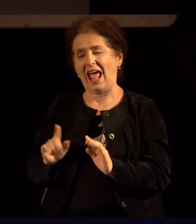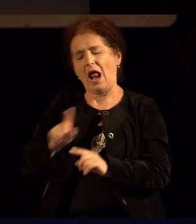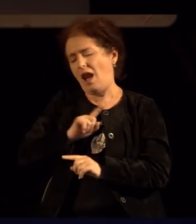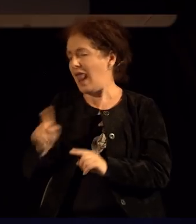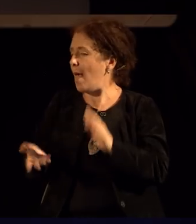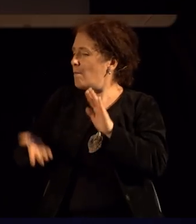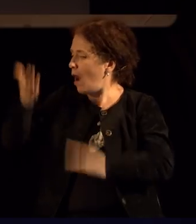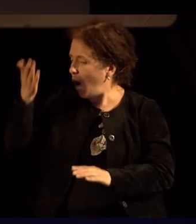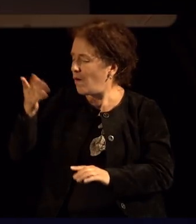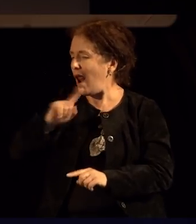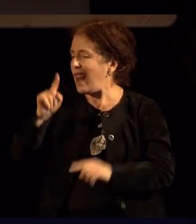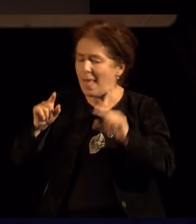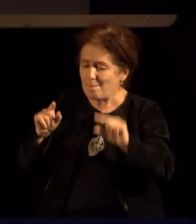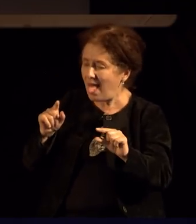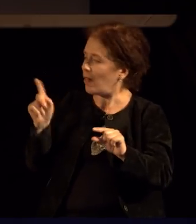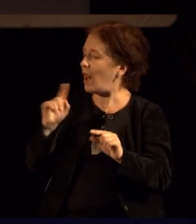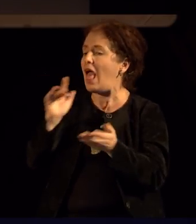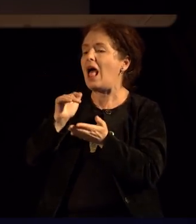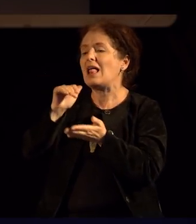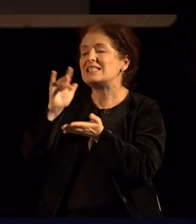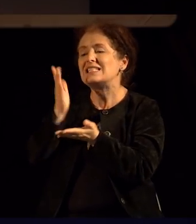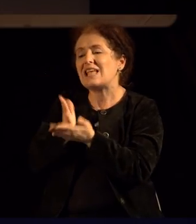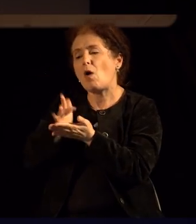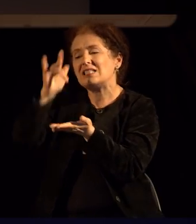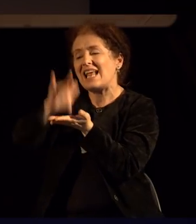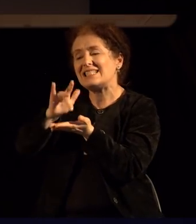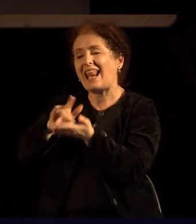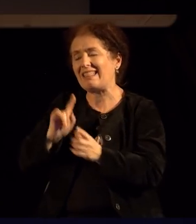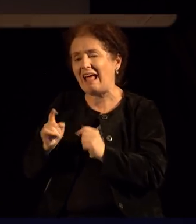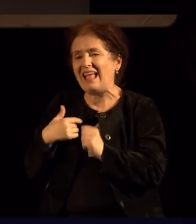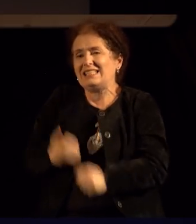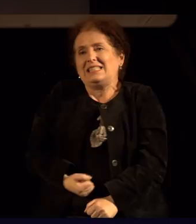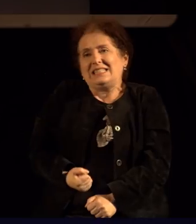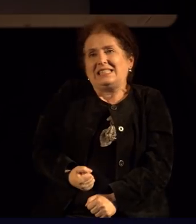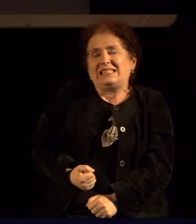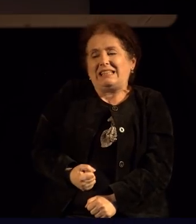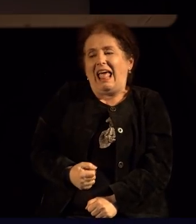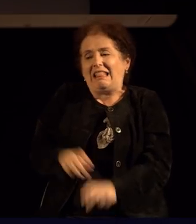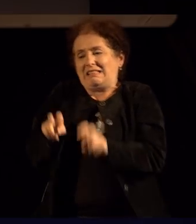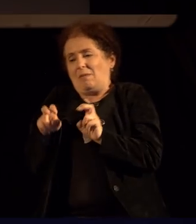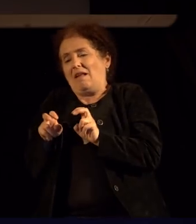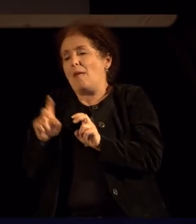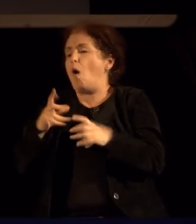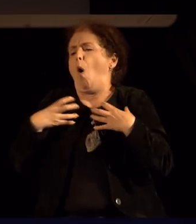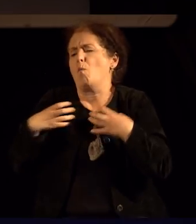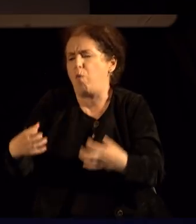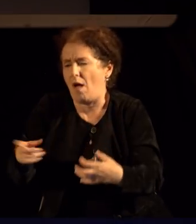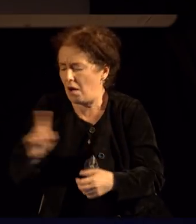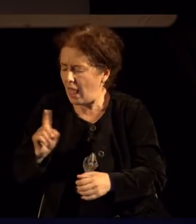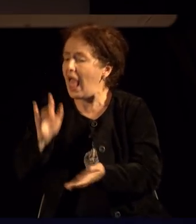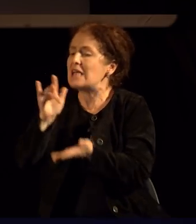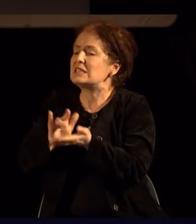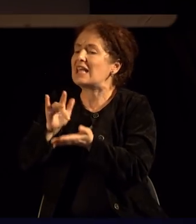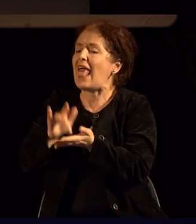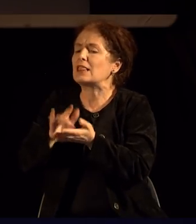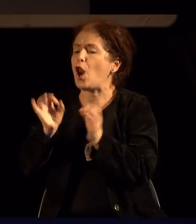ниту премногу, ниту премалку, ниту да оскудеваме, ниту преизобилие. Тоа е показано